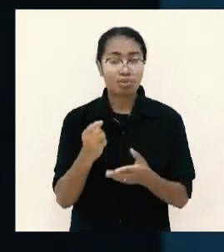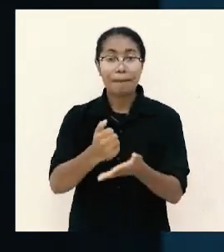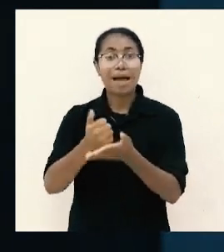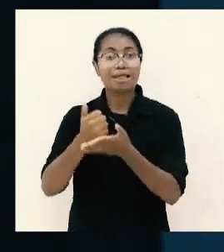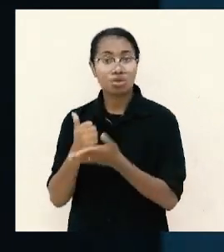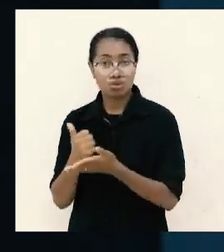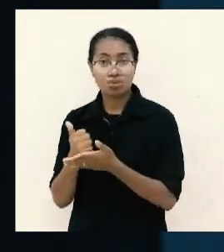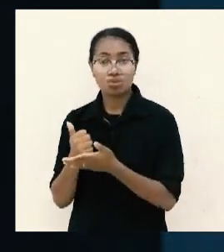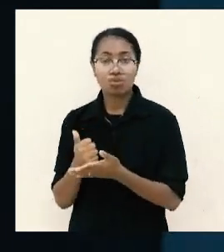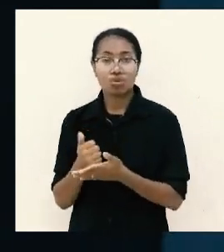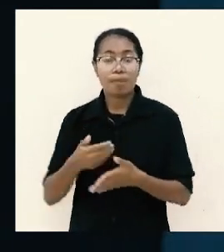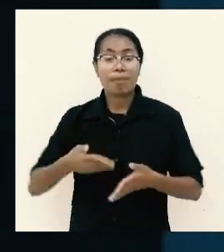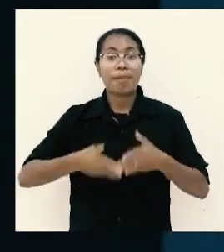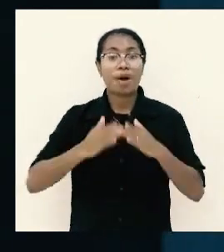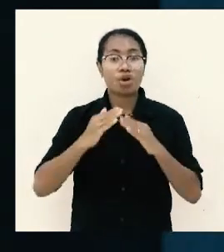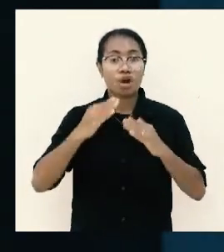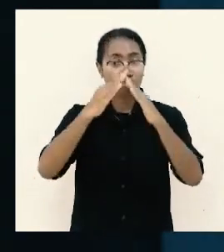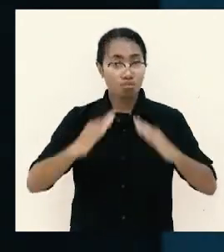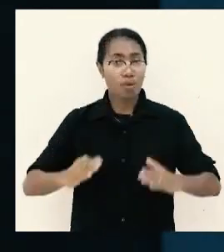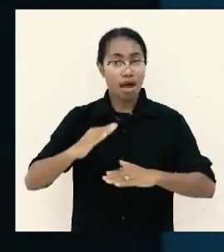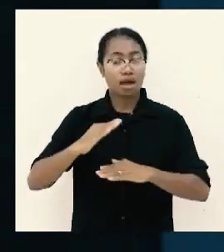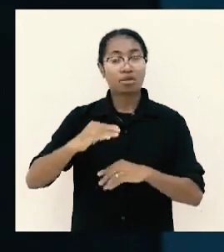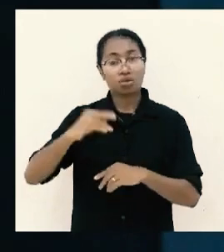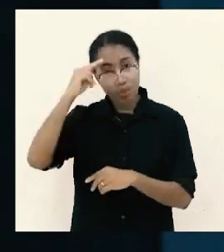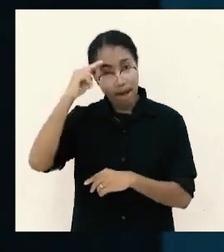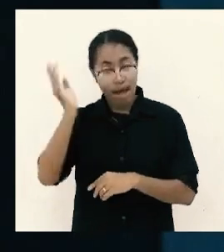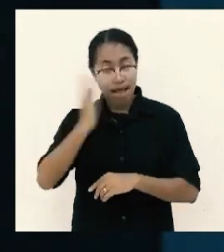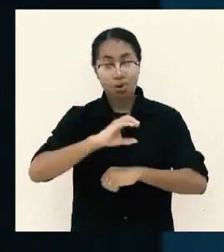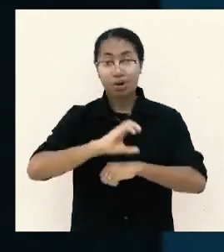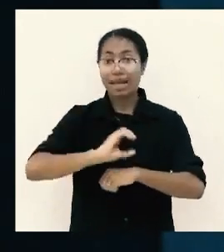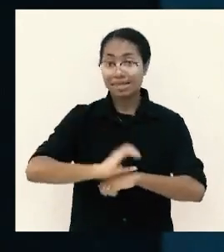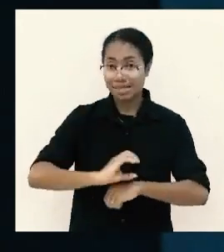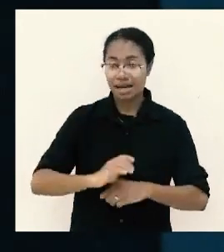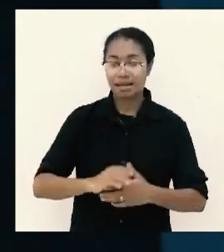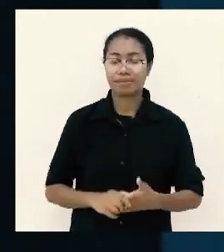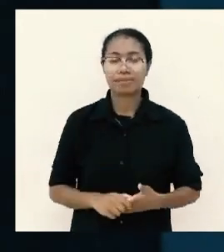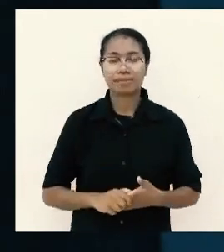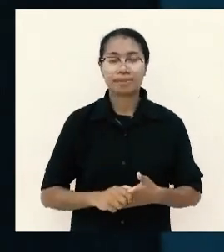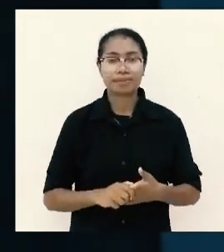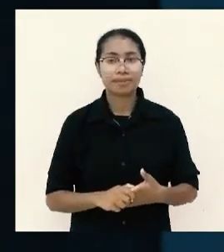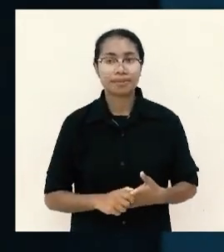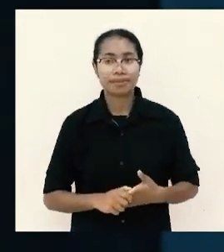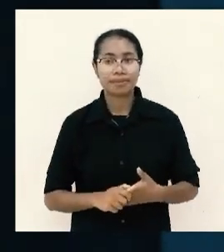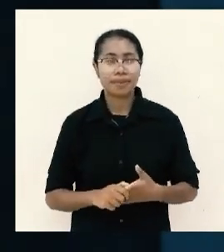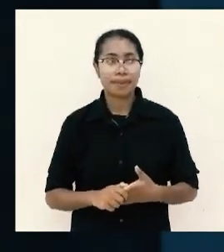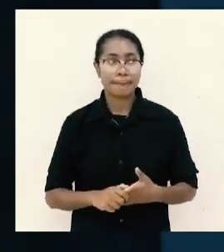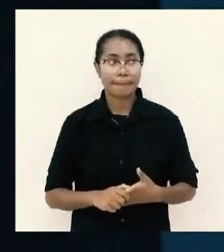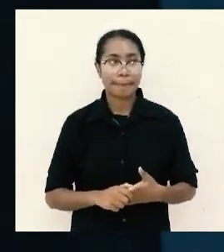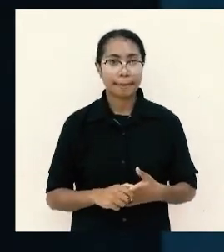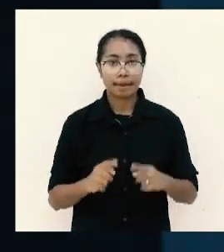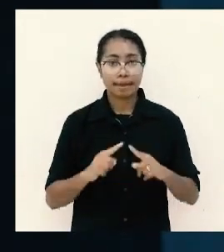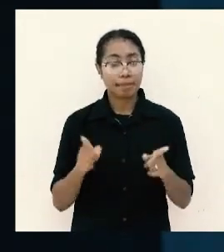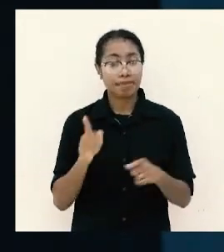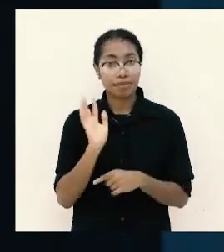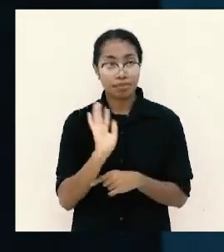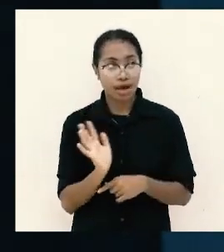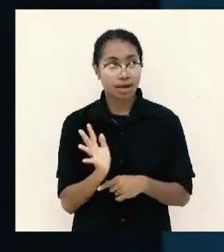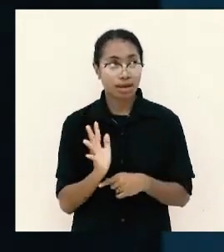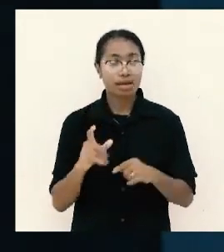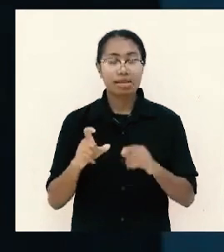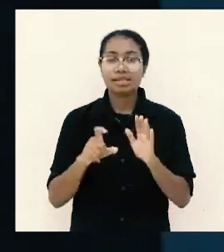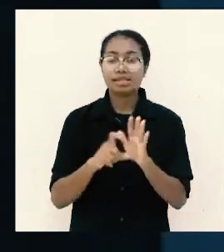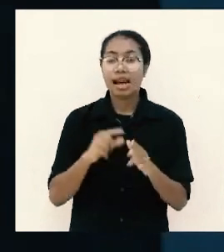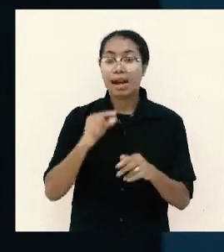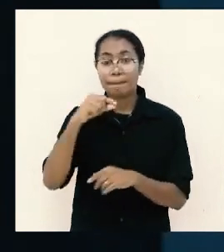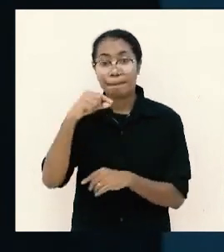pembangunan rumah Tuhan kalau Tuhan mau pakai orang kafir bisa tapi bukan cara yang